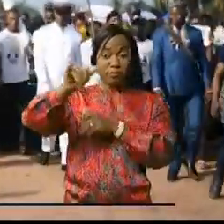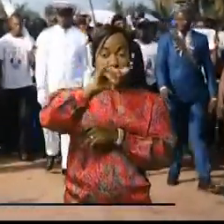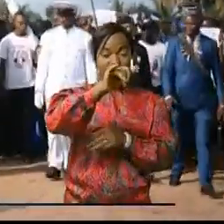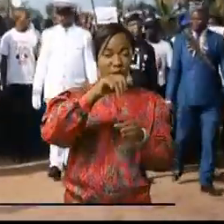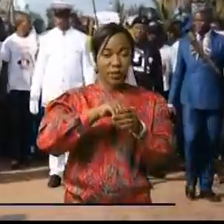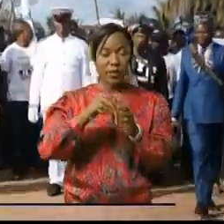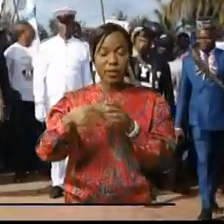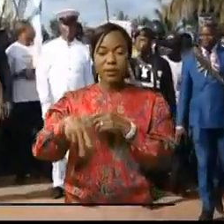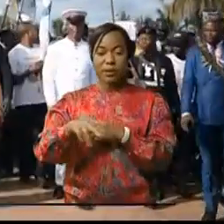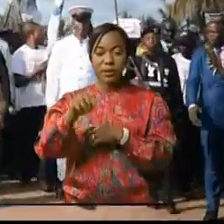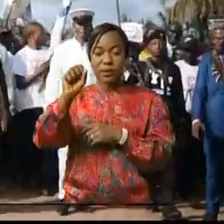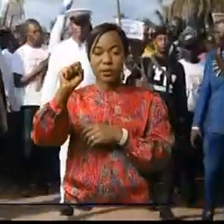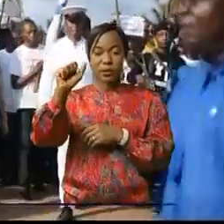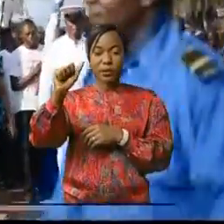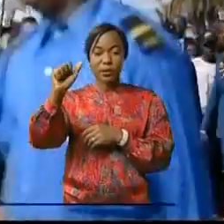Sankourou.